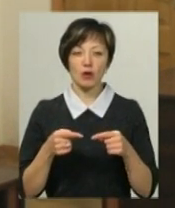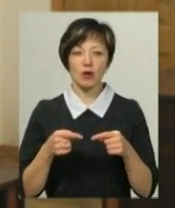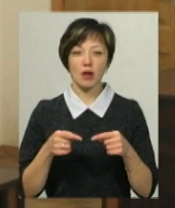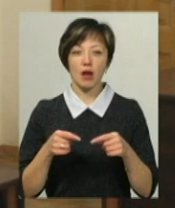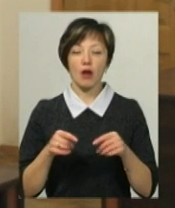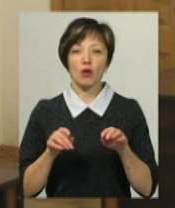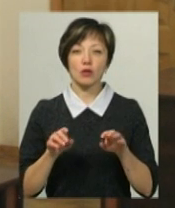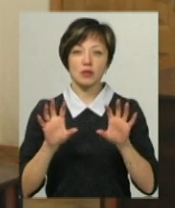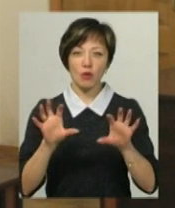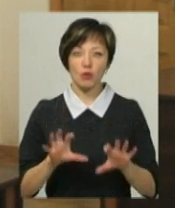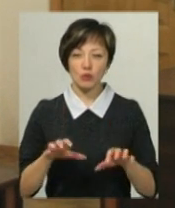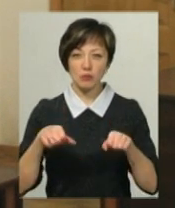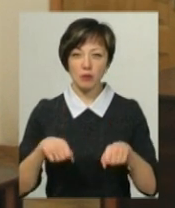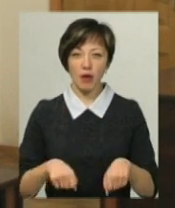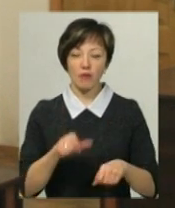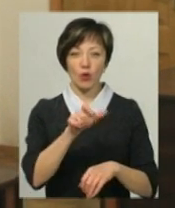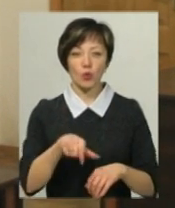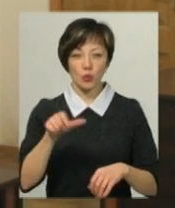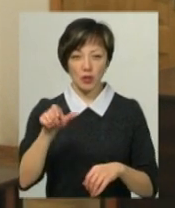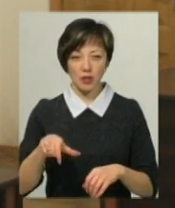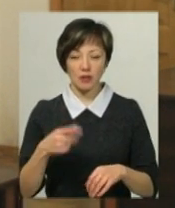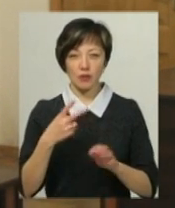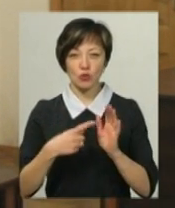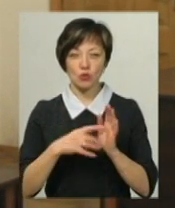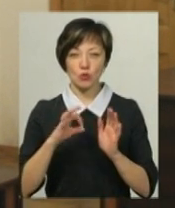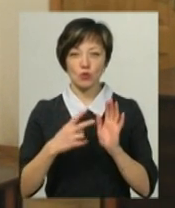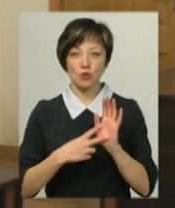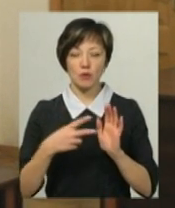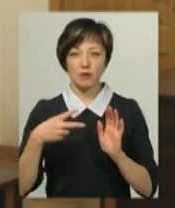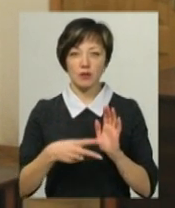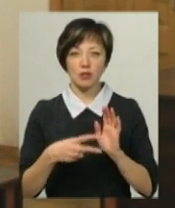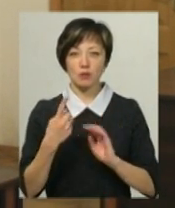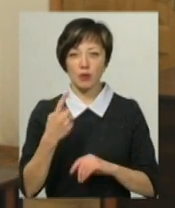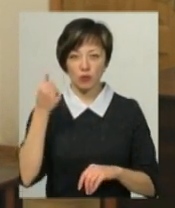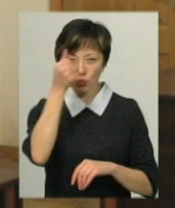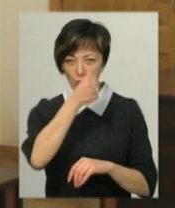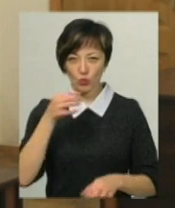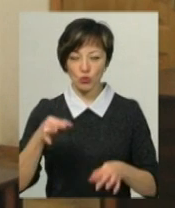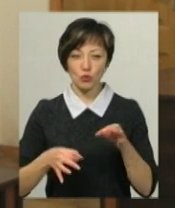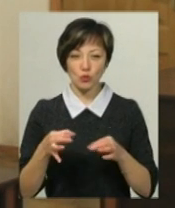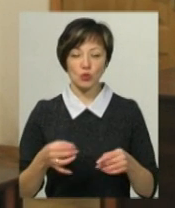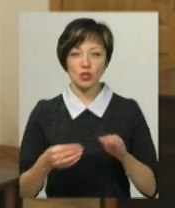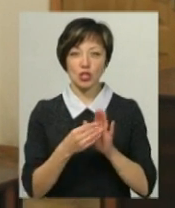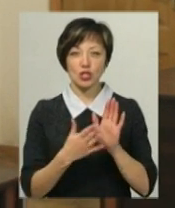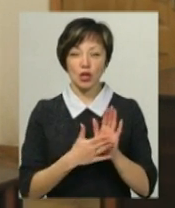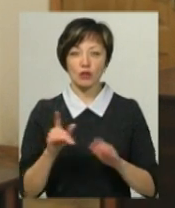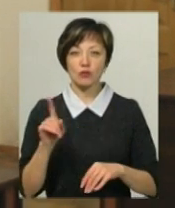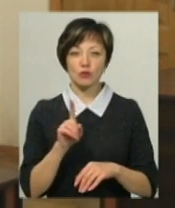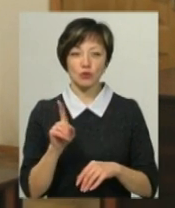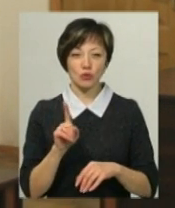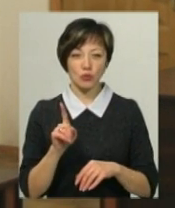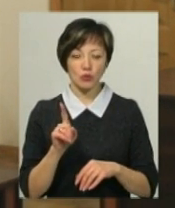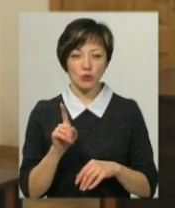людини, виховував справи, якого проти колерії від 26.5.2001 року, суд означає, що суворість